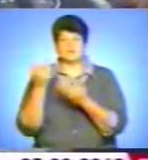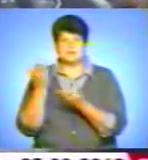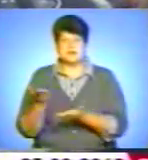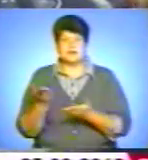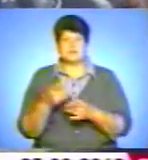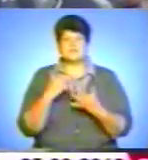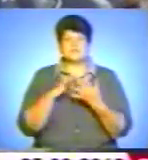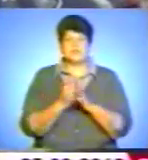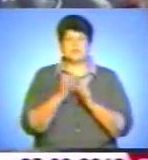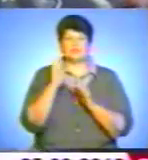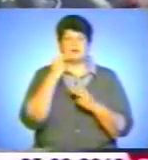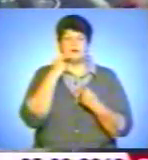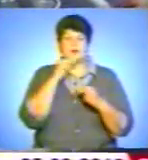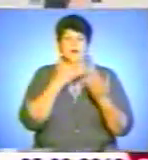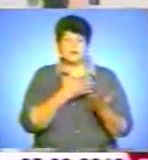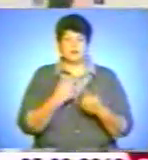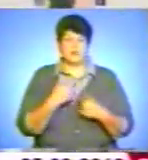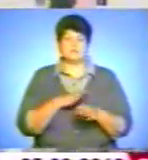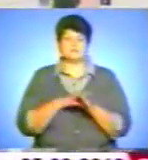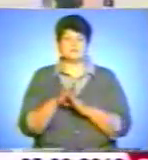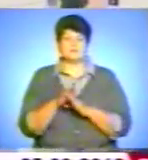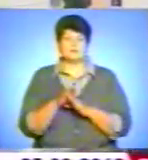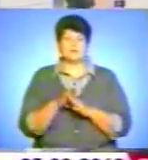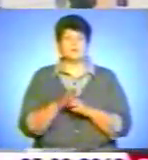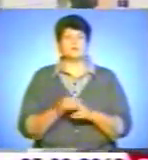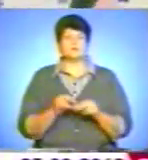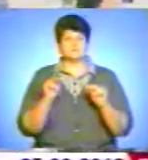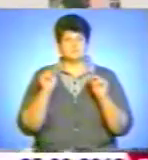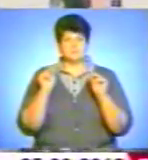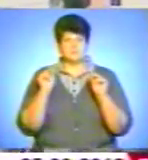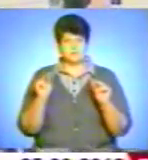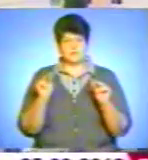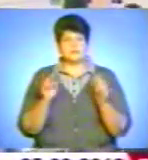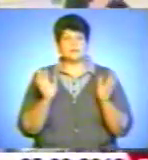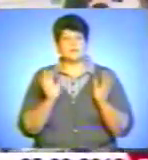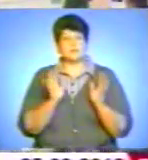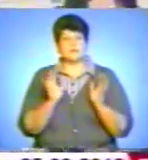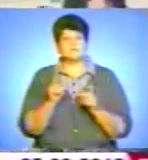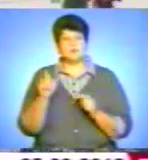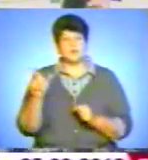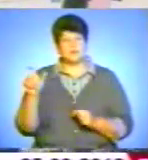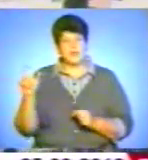краще, бо я так зроблю. Справедливим, в першу чергу дбати за людей,